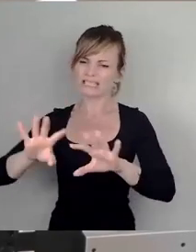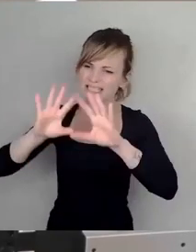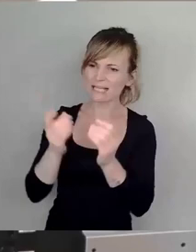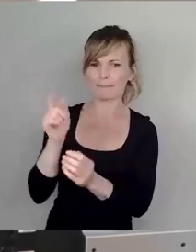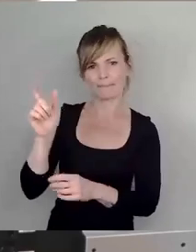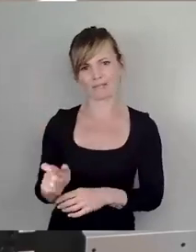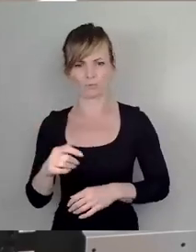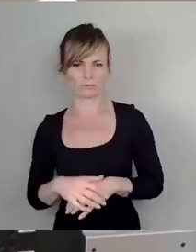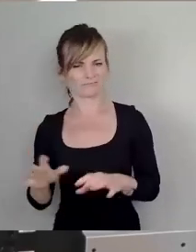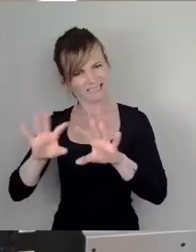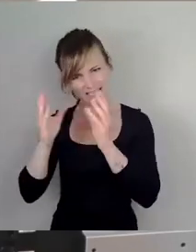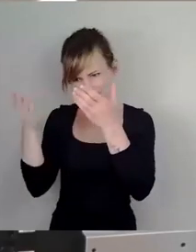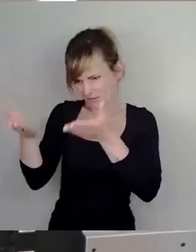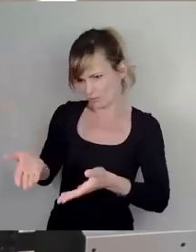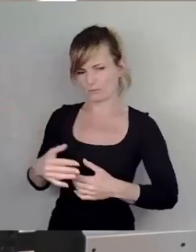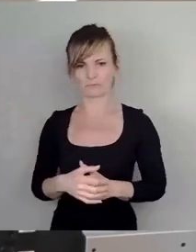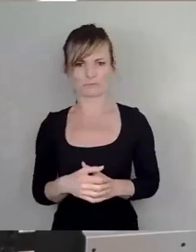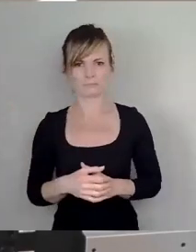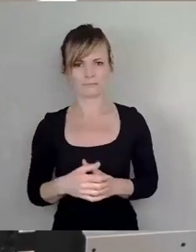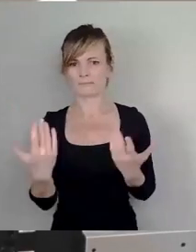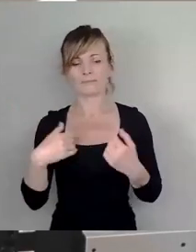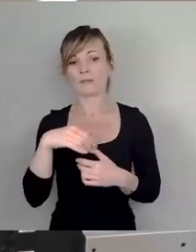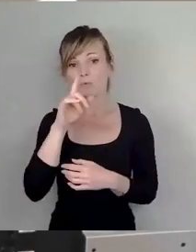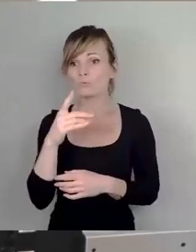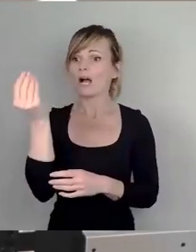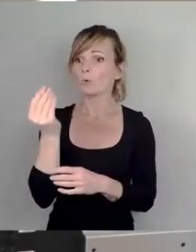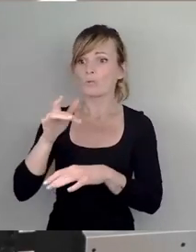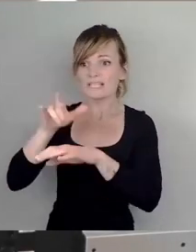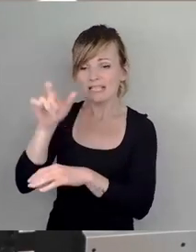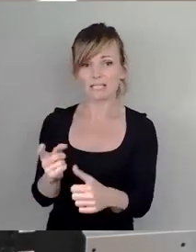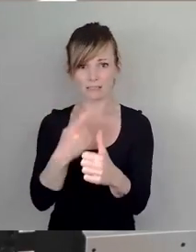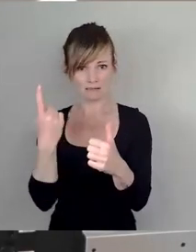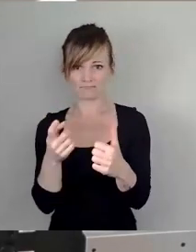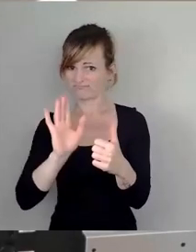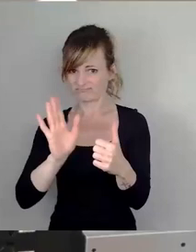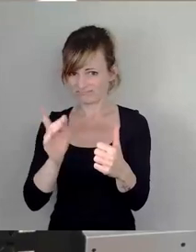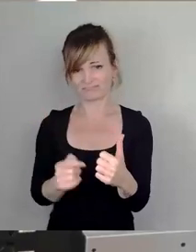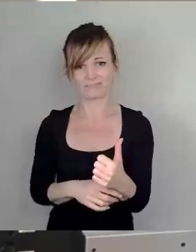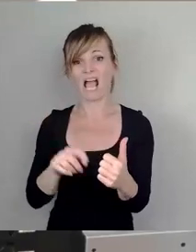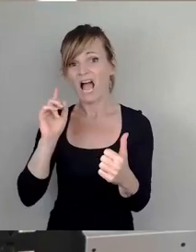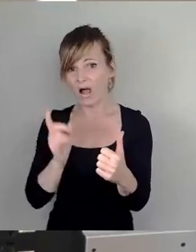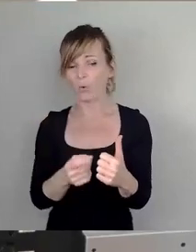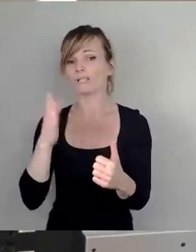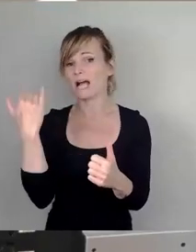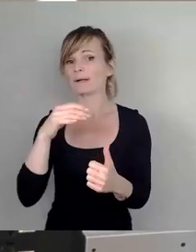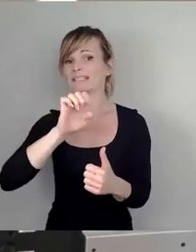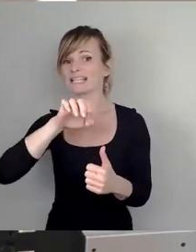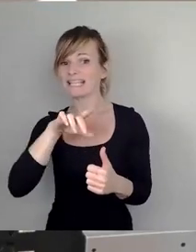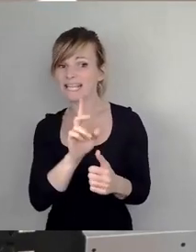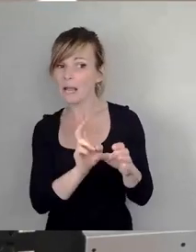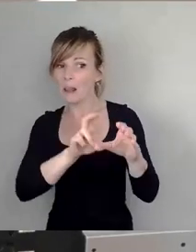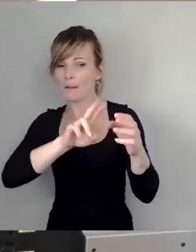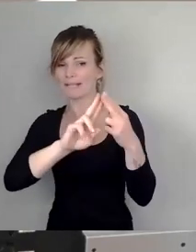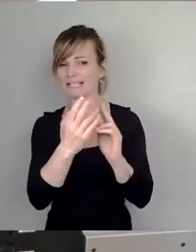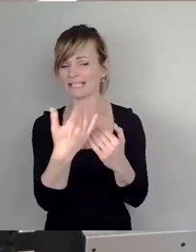als Gesamtperson. Und da spielt eben nicht nur die Künstlerin eine Rolle, sondern es spielt eben auch die Funktionärin, die sie nun mal in ihrer zweiten